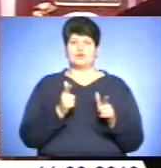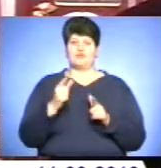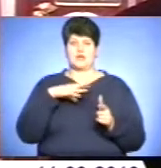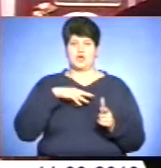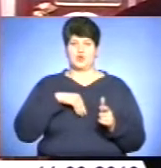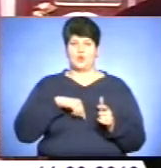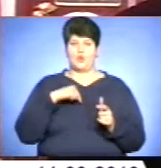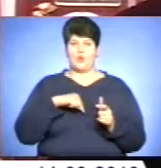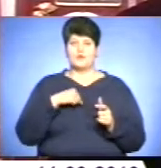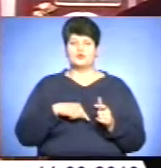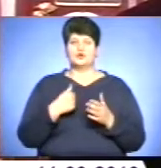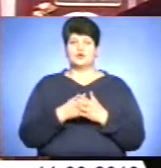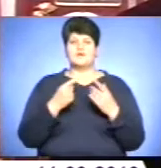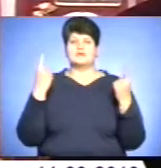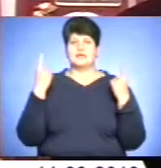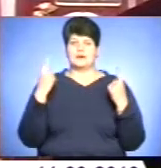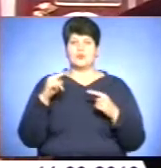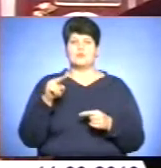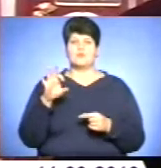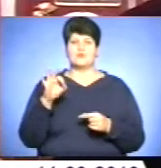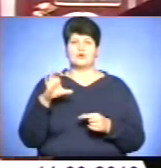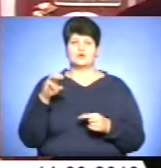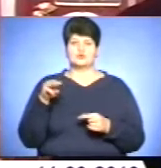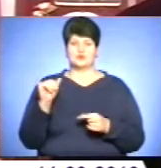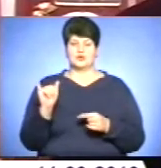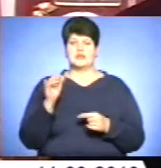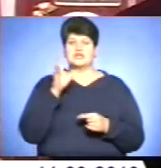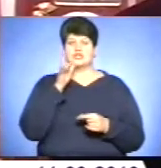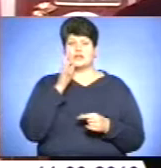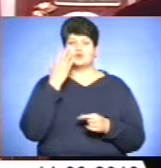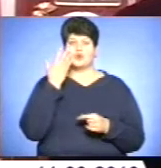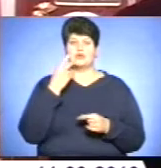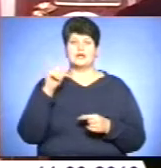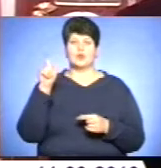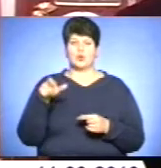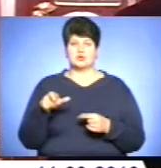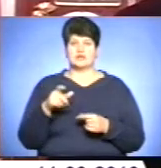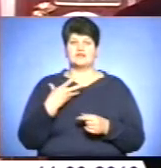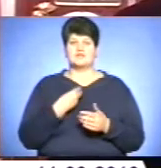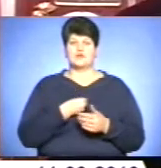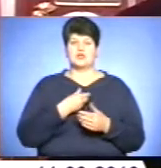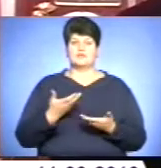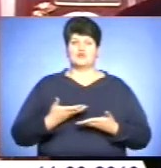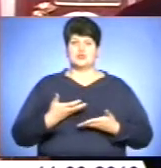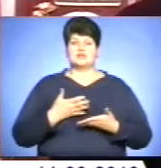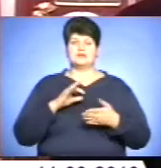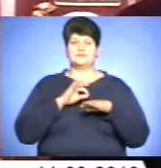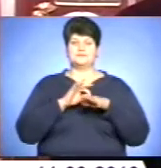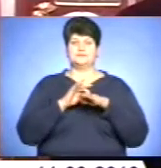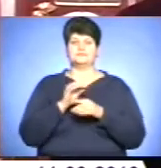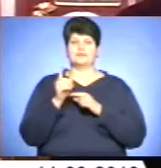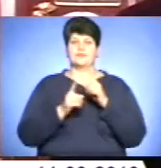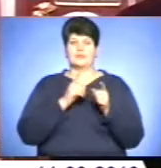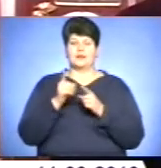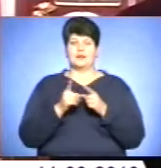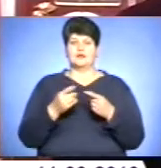кожного вірна до Великого посту. Тобто часу, коли людина веде в своєму житті певні переміни, накладає в